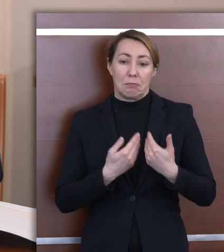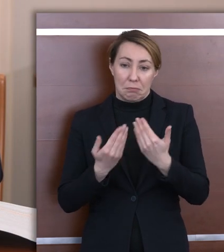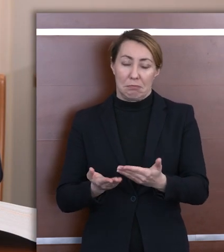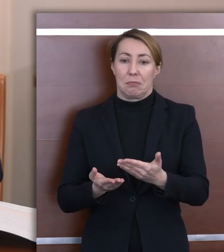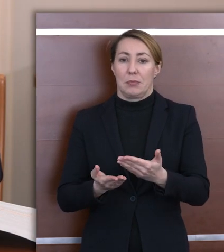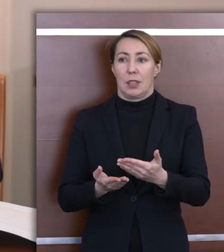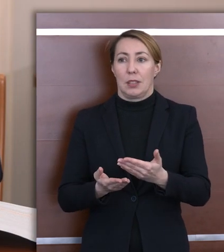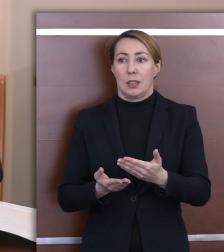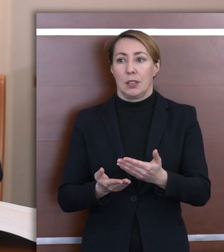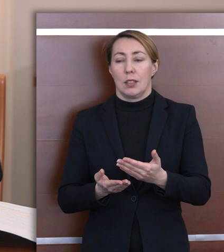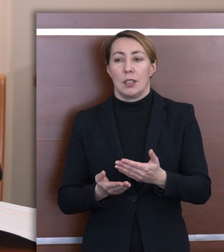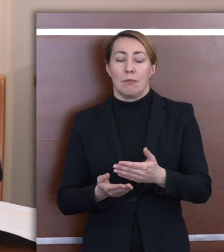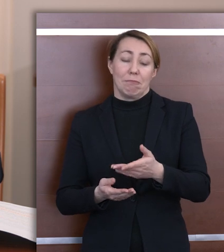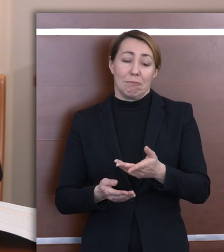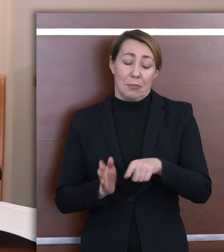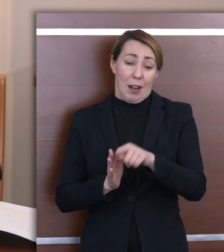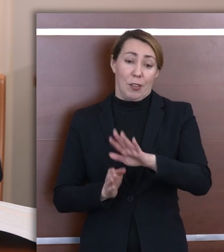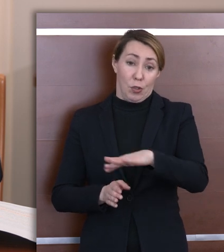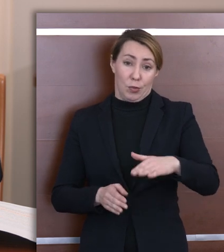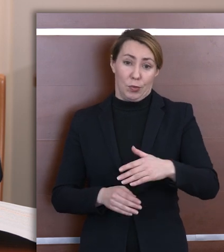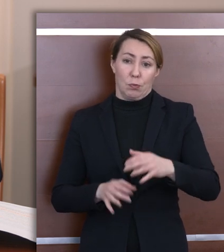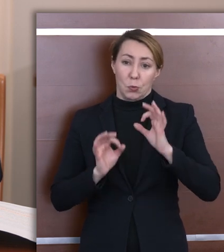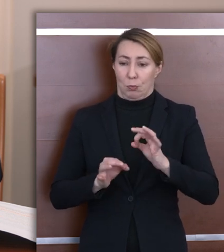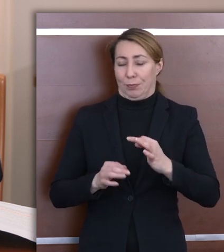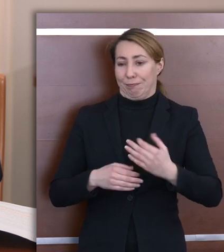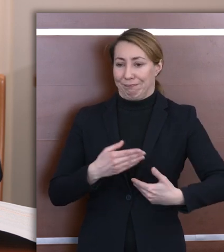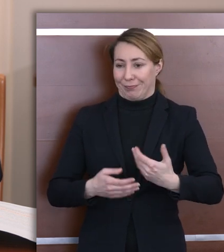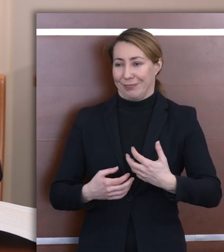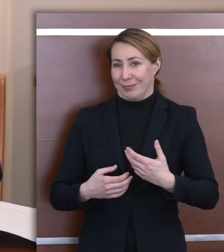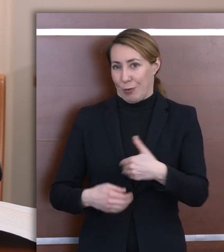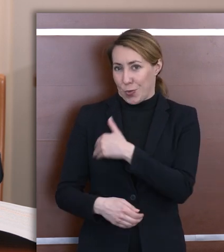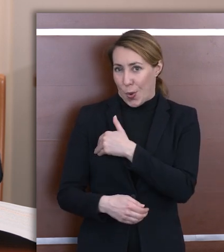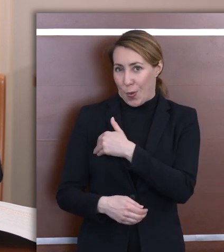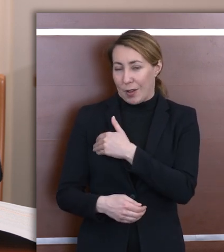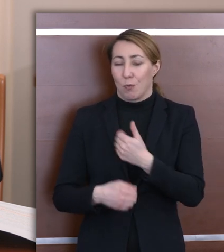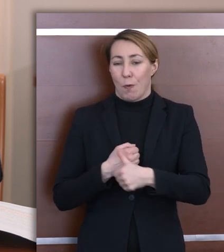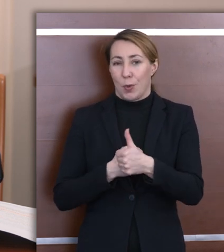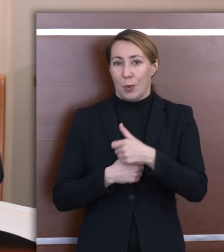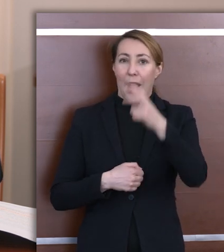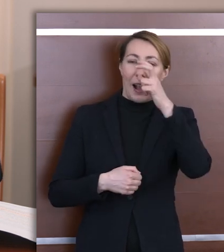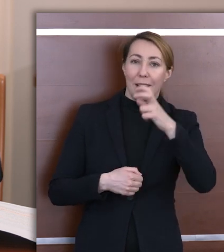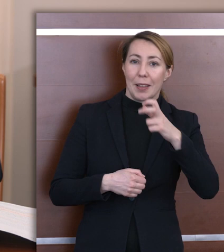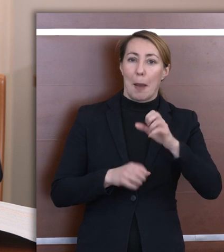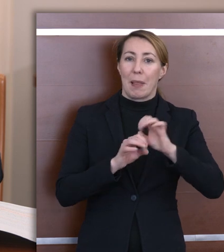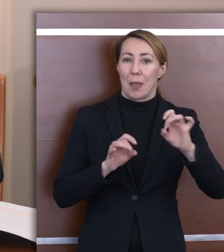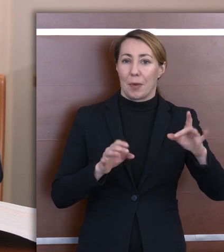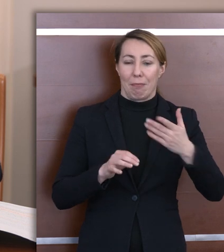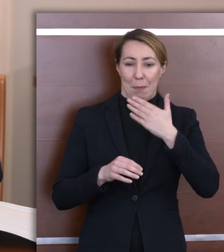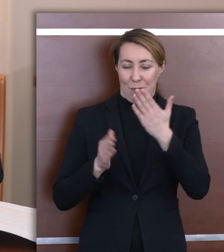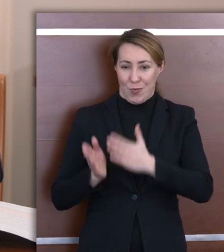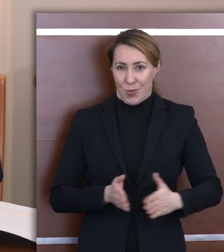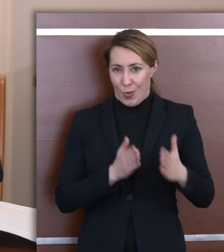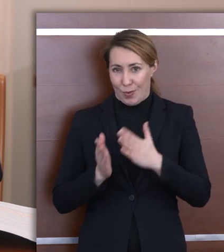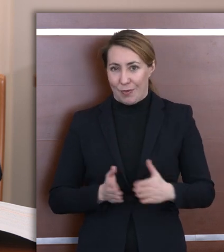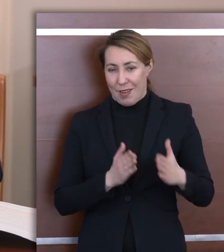pomóc funkcjonować w realiach szkoły, ponieważ kadra pedagogiczna nie była przygotowana